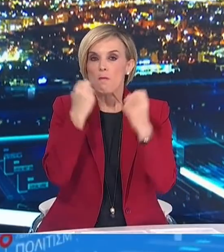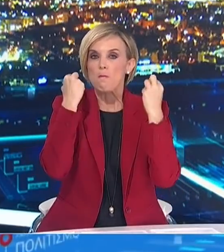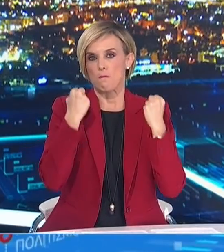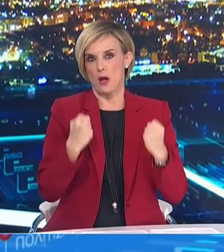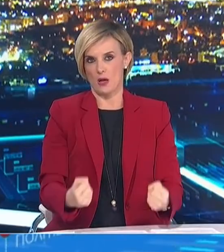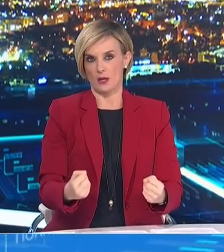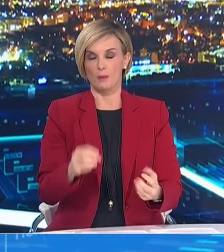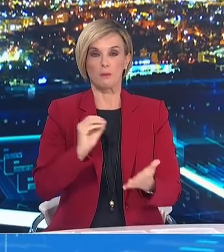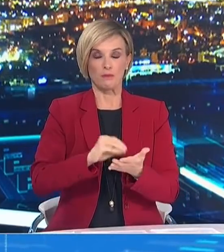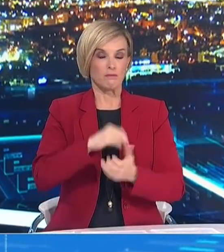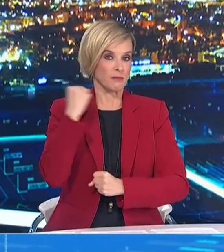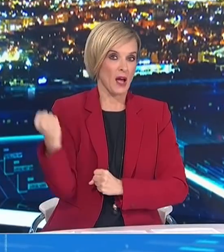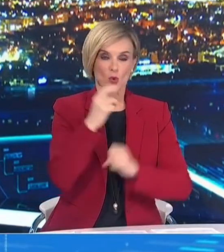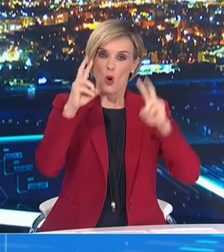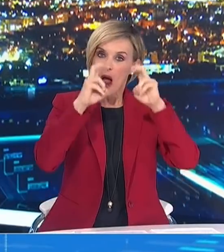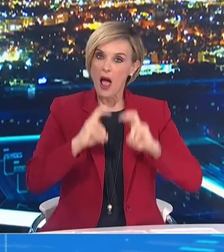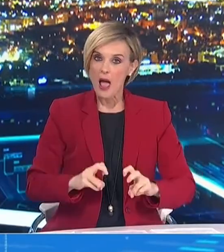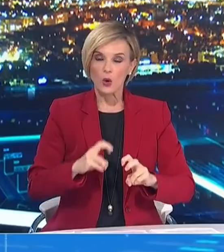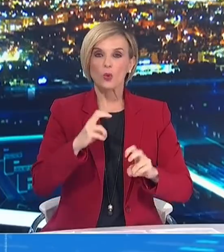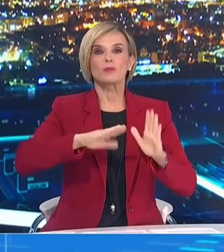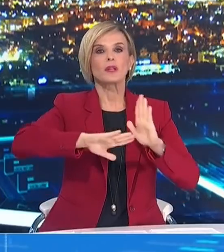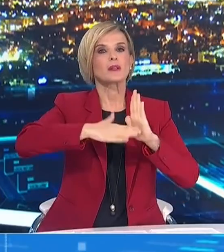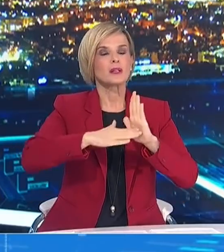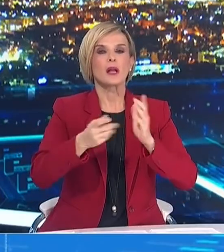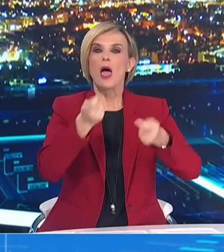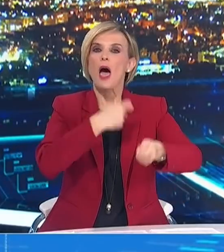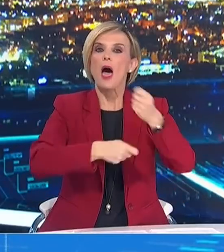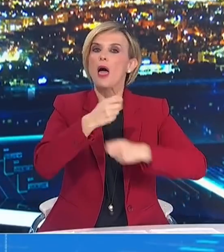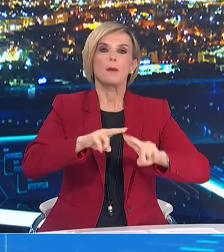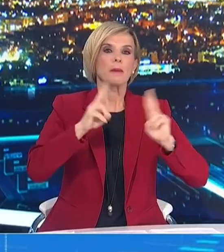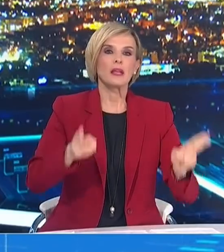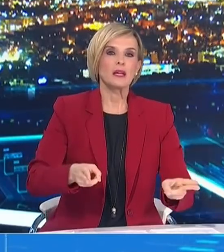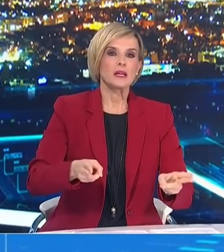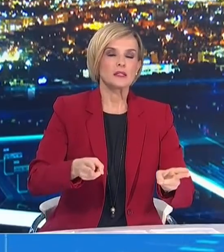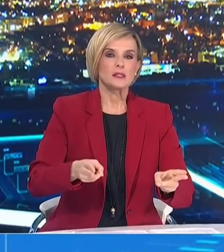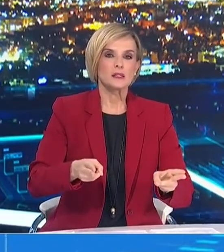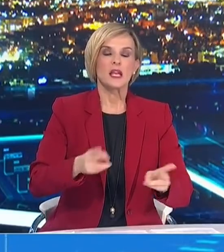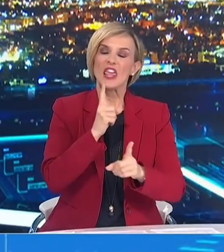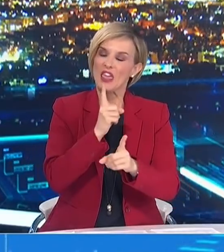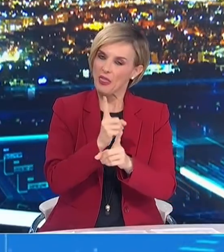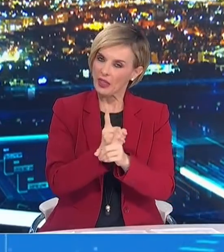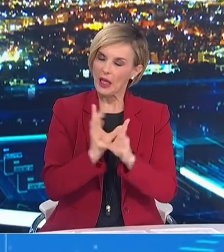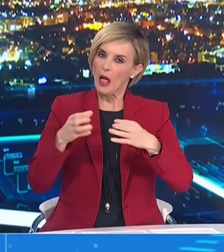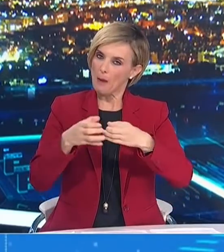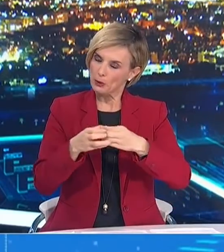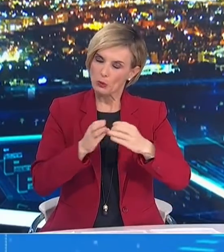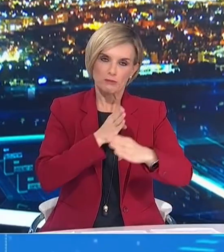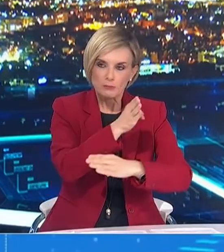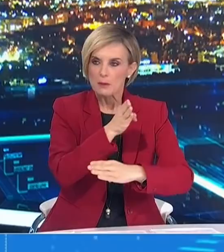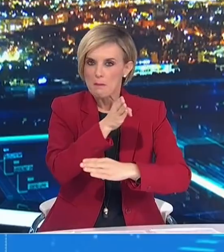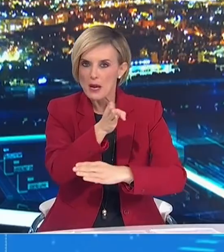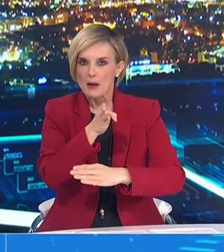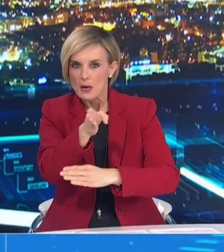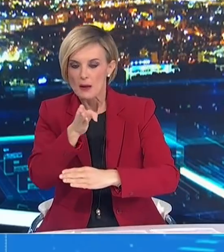αποφασίζεται η ιδιατικοποίηση ελέγχων στους εργαζομένους των επιχειρήσεων της περιοχής από κλιμάκια του ΕΟΔΗ, της Γενικής Γραμματείας